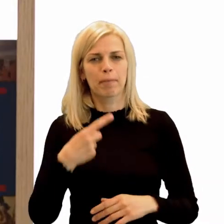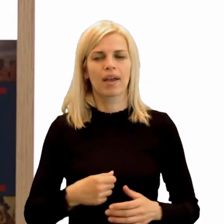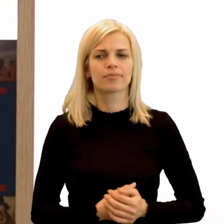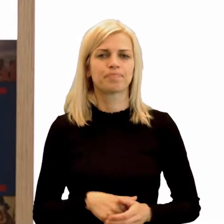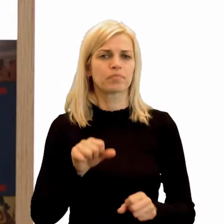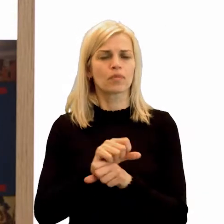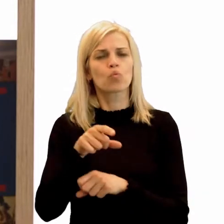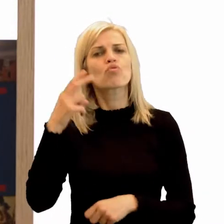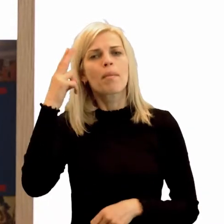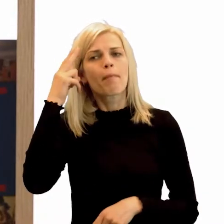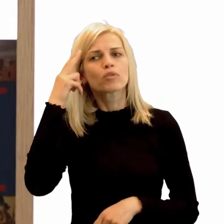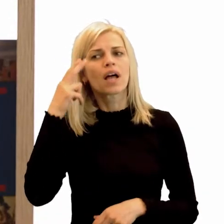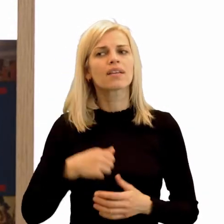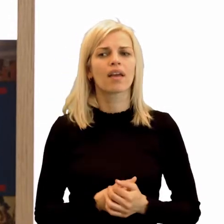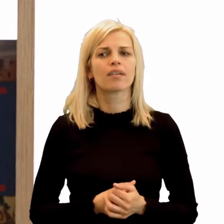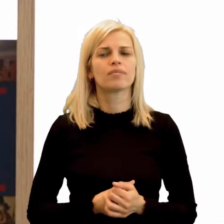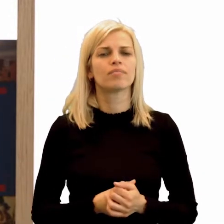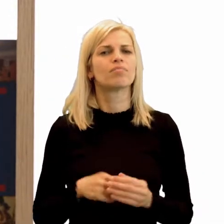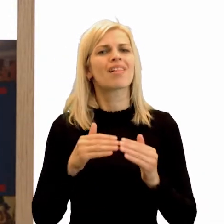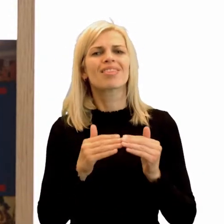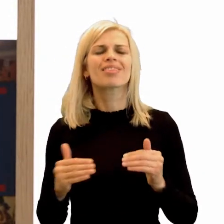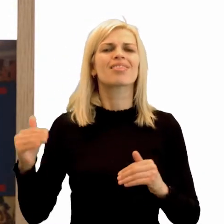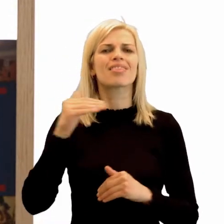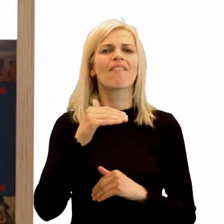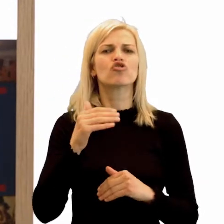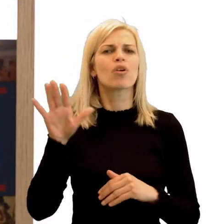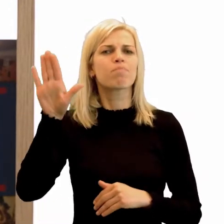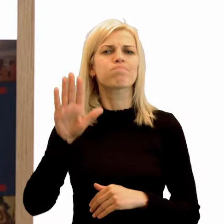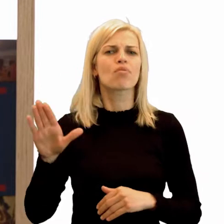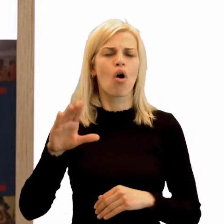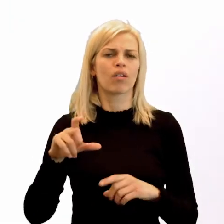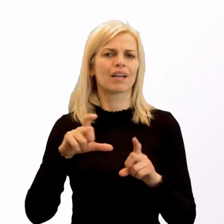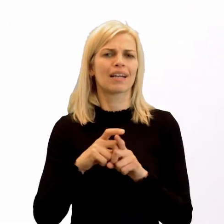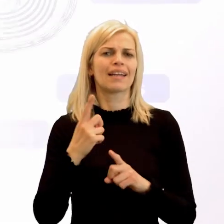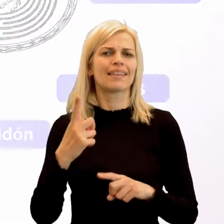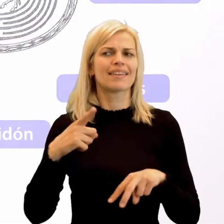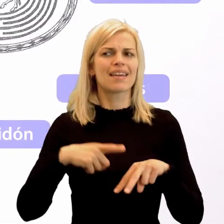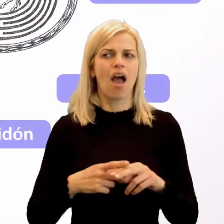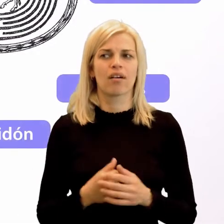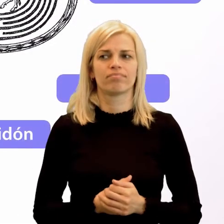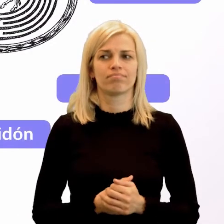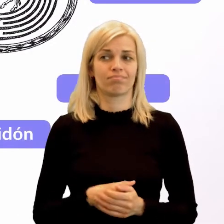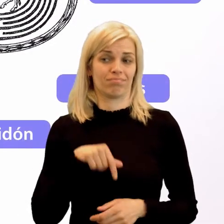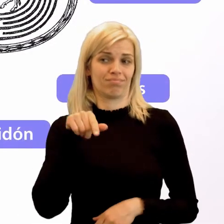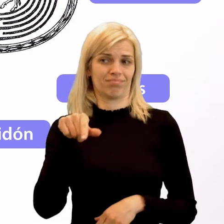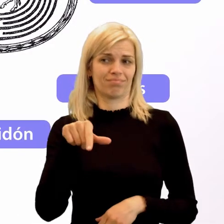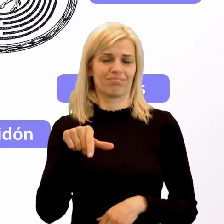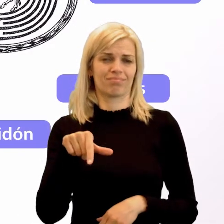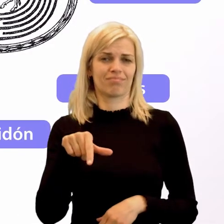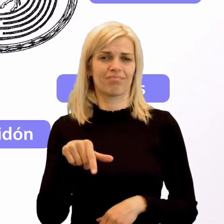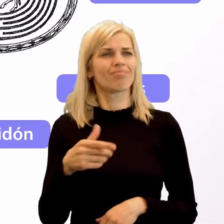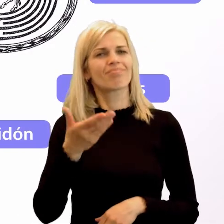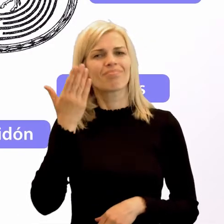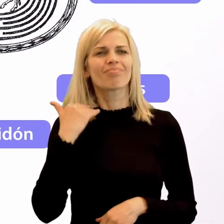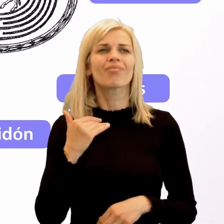Istie poznáte Día, najvyššieho boha Grécka, ktorý sidlil na hore Olymp. A možno mnohí o ňom viete, že nebol